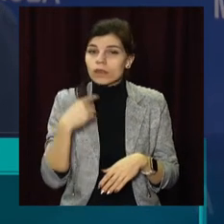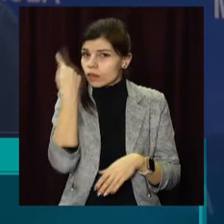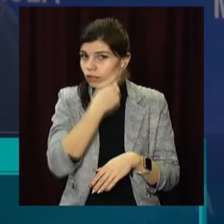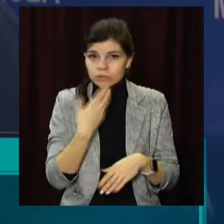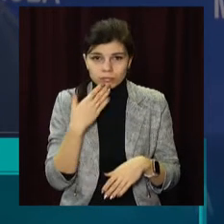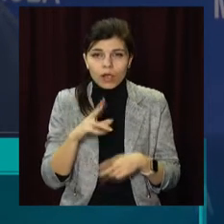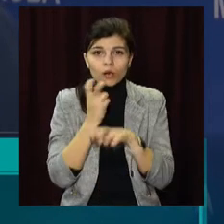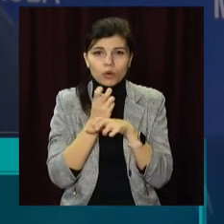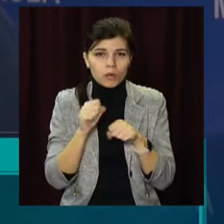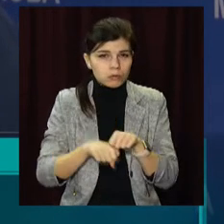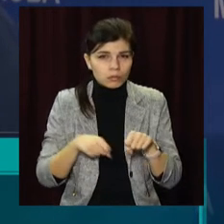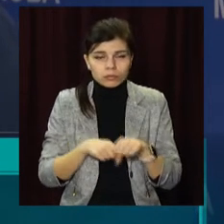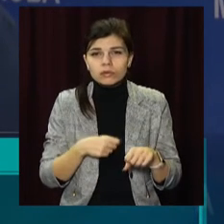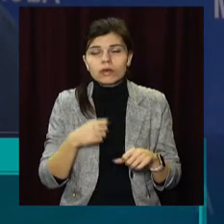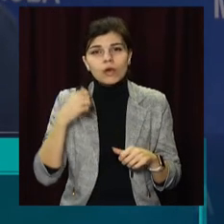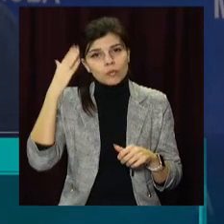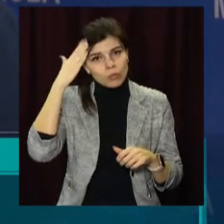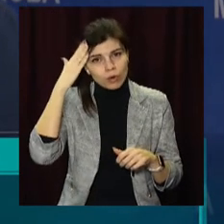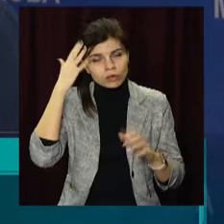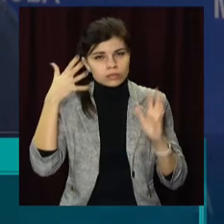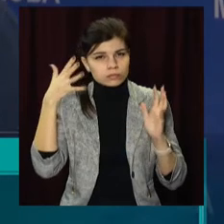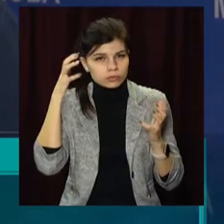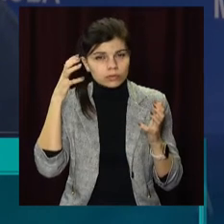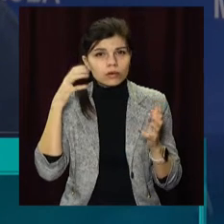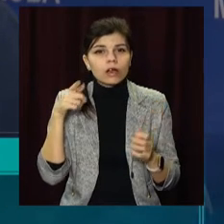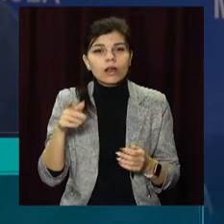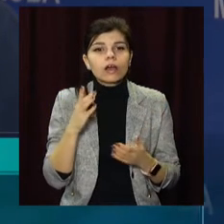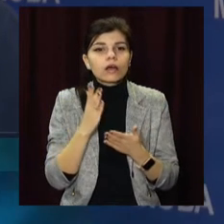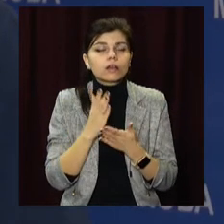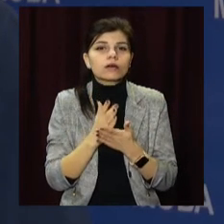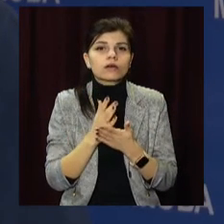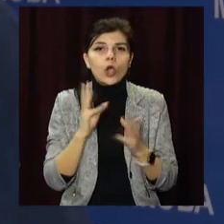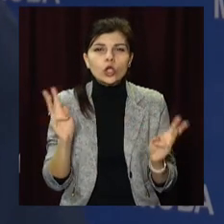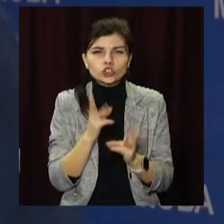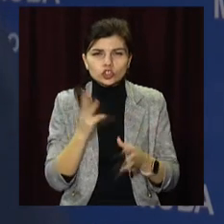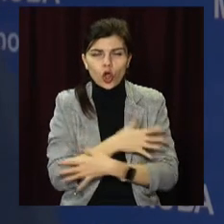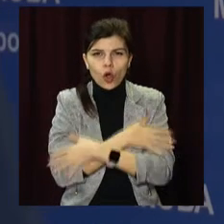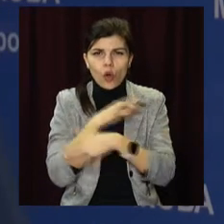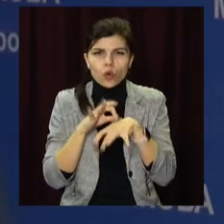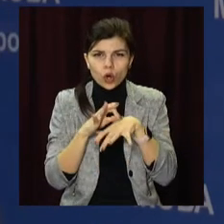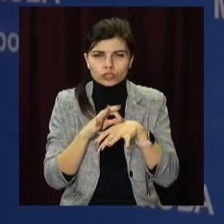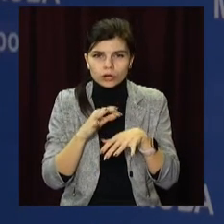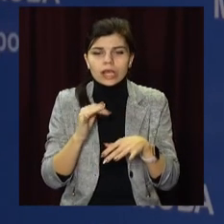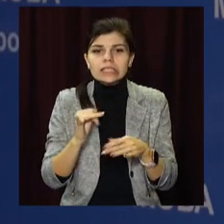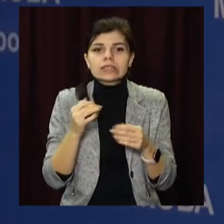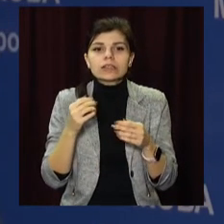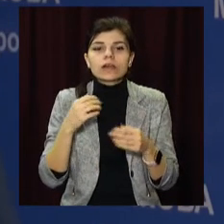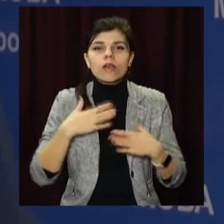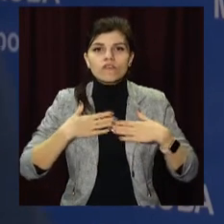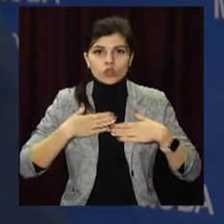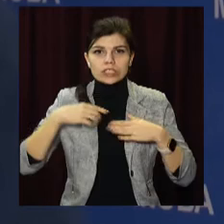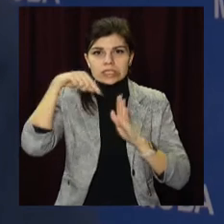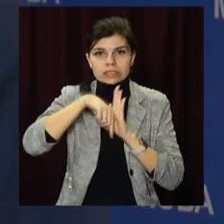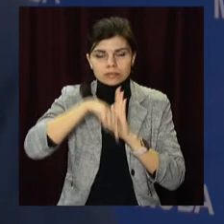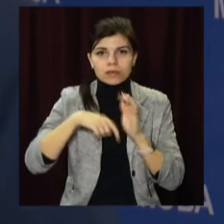вражені дихальні шляхи опіками і закрита травма грудної клітини. Він оперований, видалений